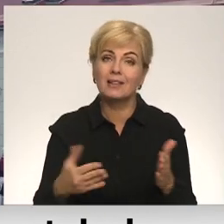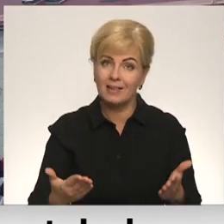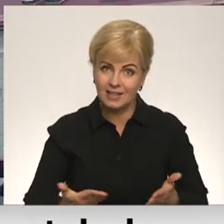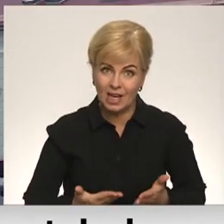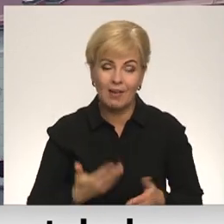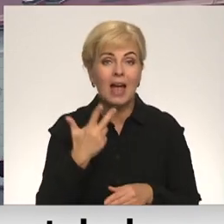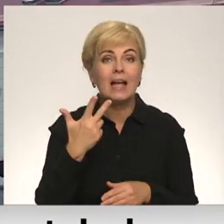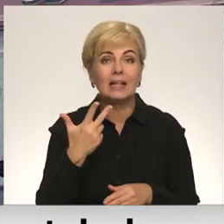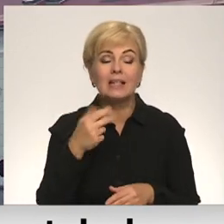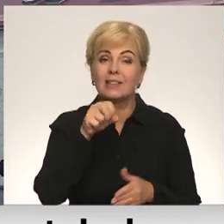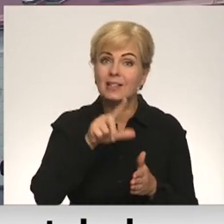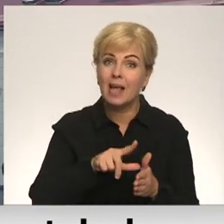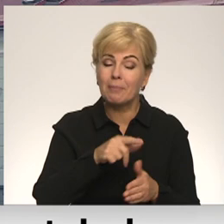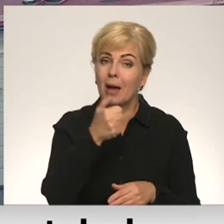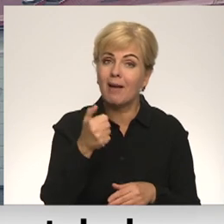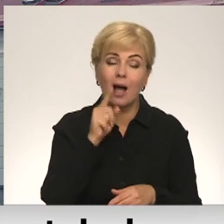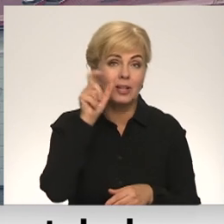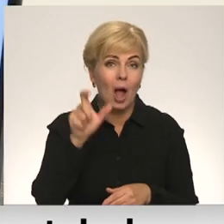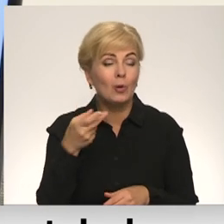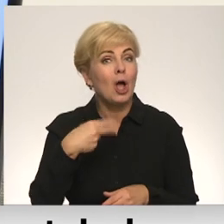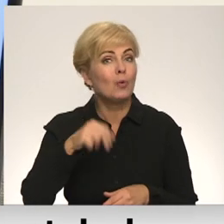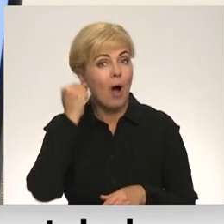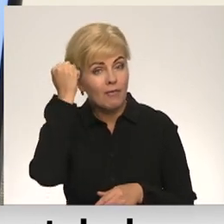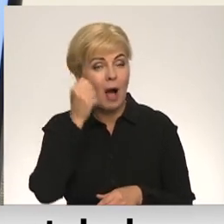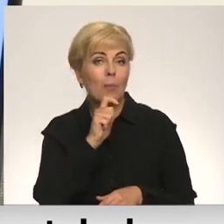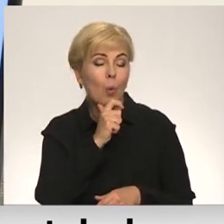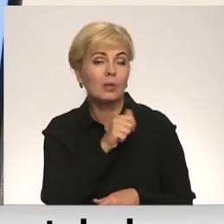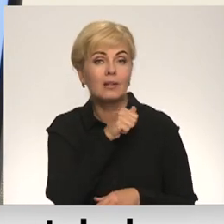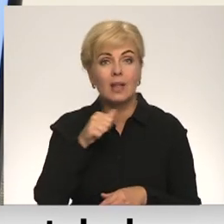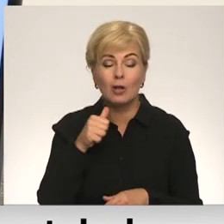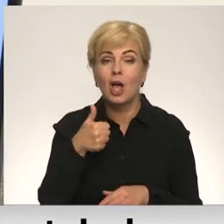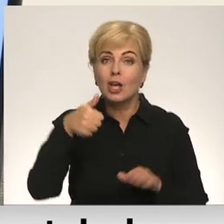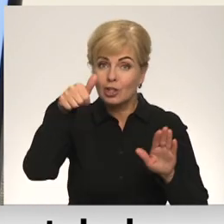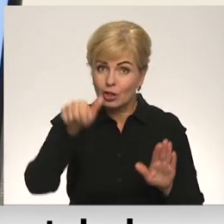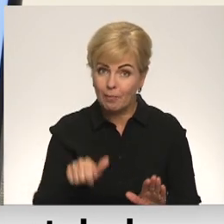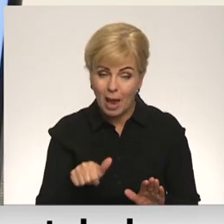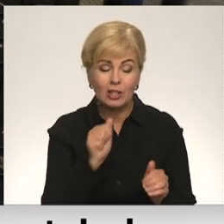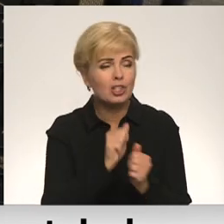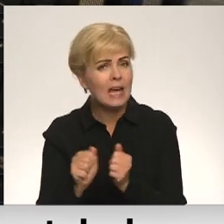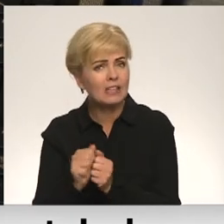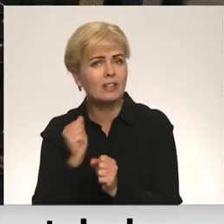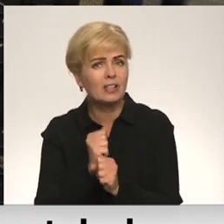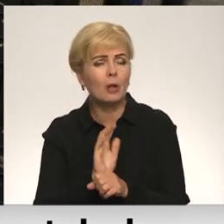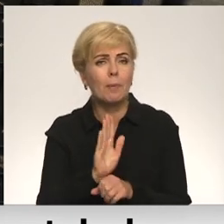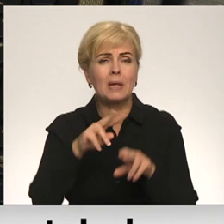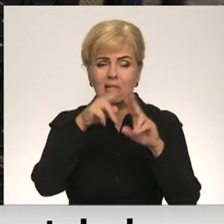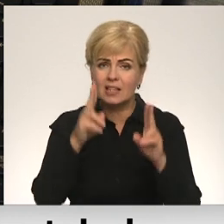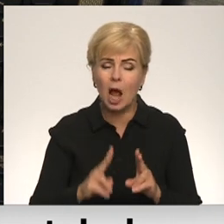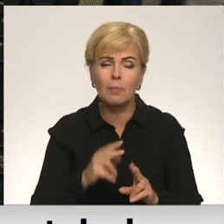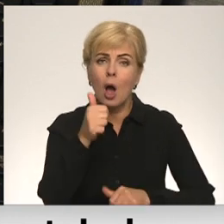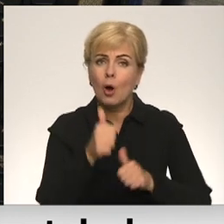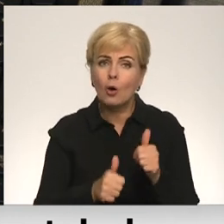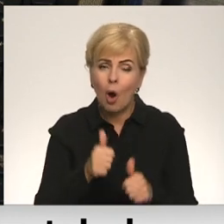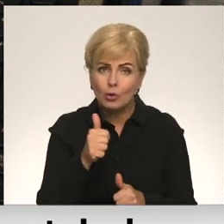Trīs 17-gadīgi jaunieši no Valmieras, Gulbenes un Talsiem sešus mēnešus intensīvi strādāja pie starptautiska konkursa